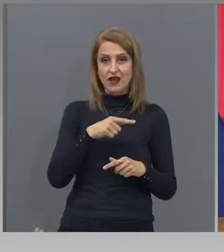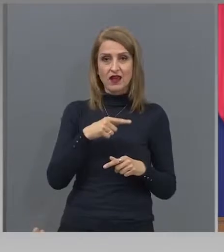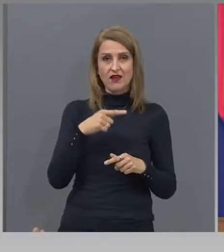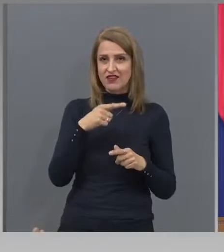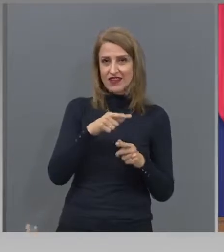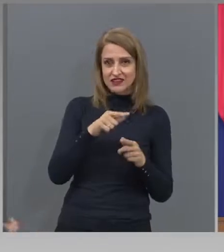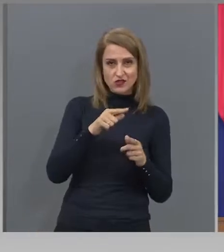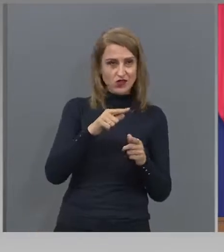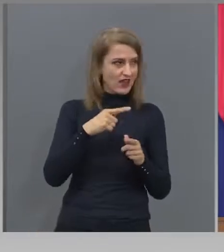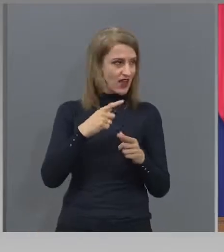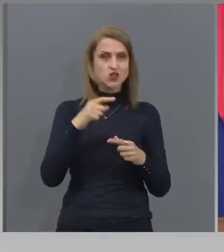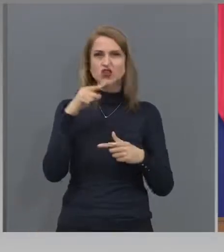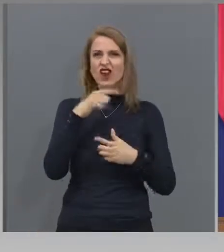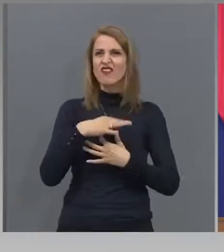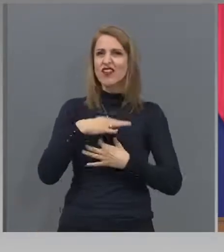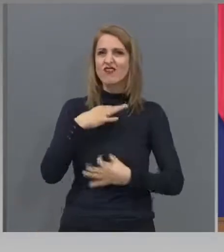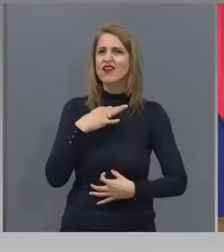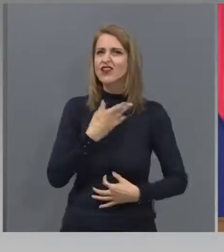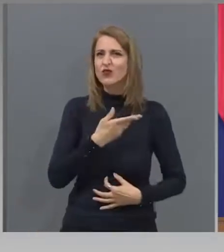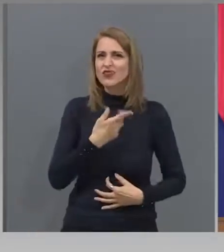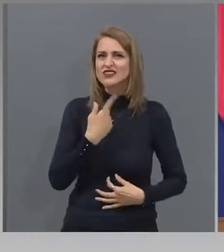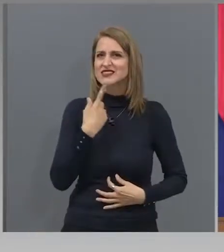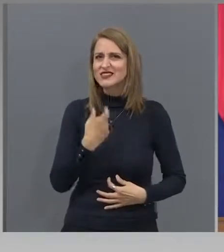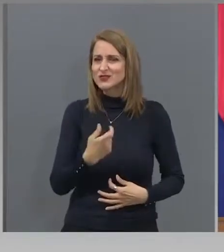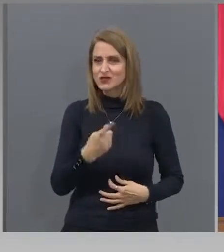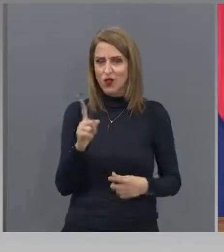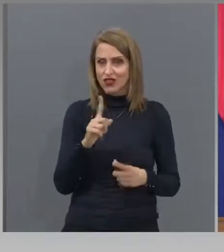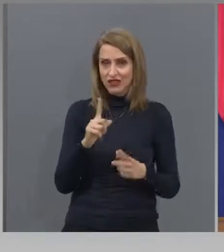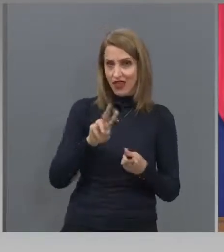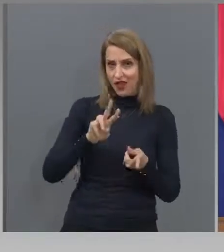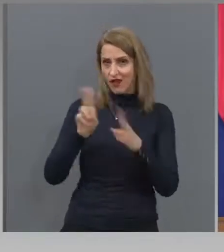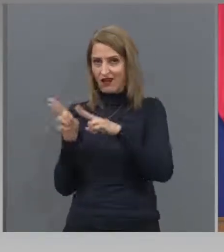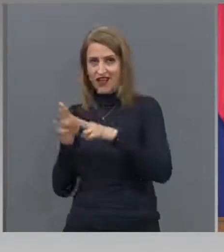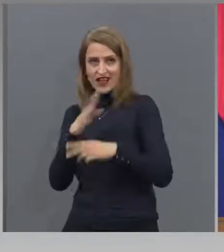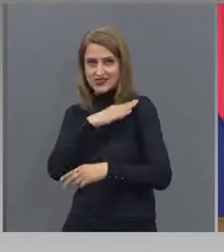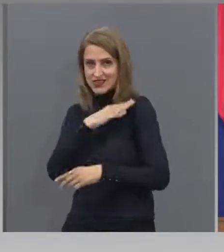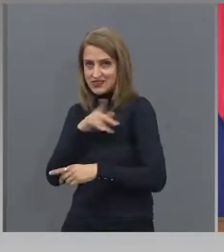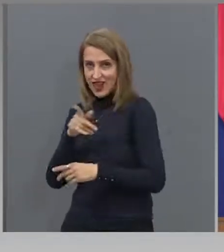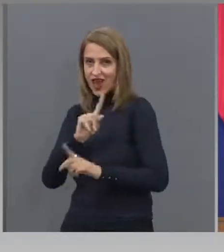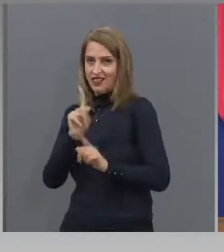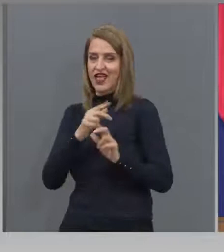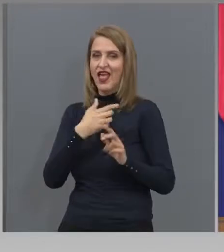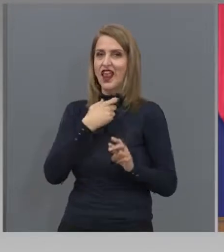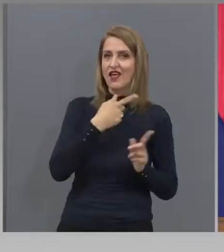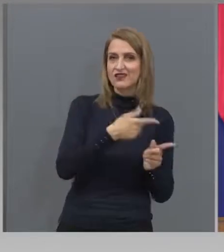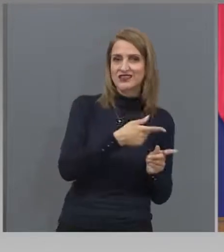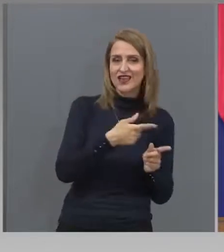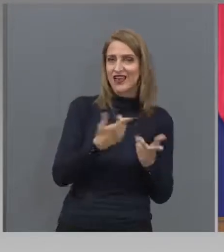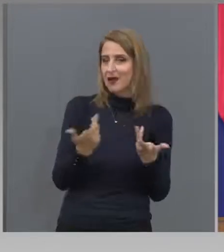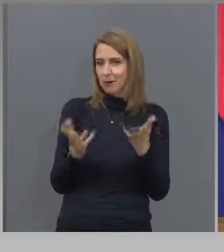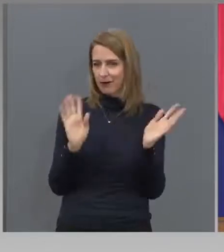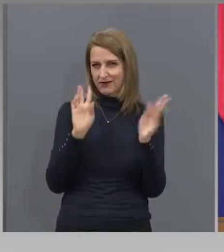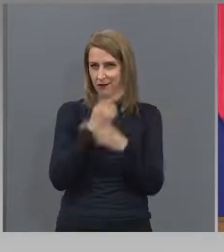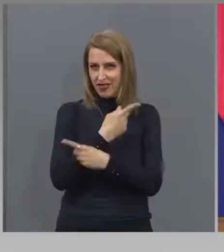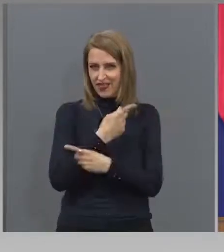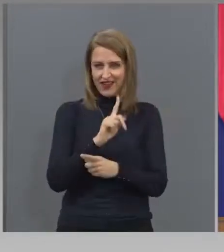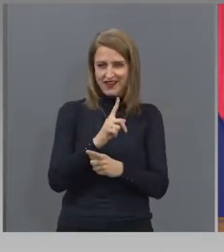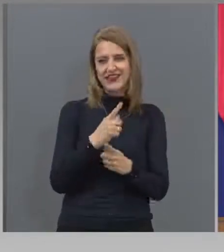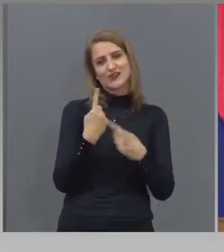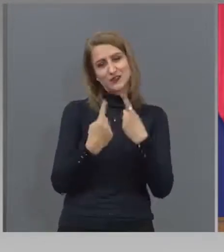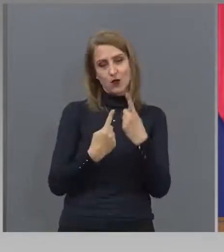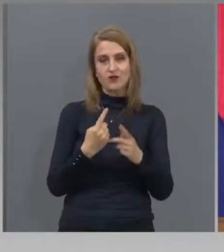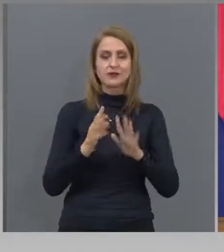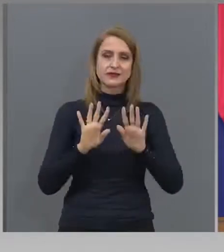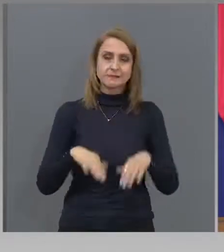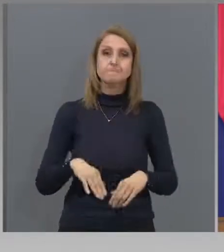бихте ли жал да коментирате, хубаво е, прекрасно е, бихте ли жал да коментирате това, което случва в Левски, защото така, като празнуваме, има хора, които сигурно не име